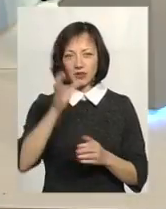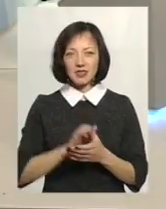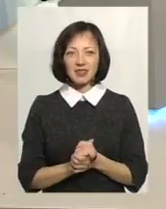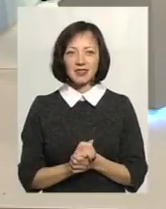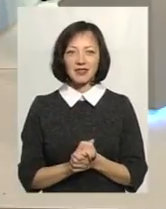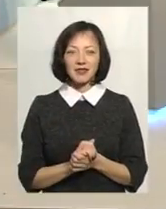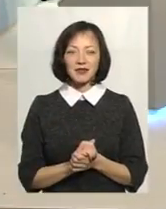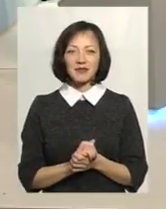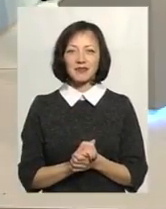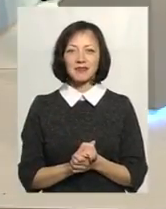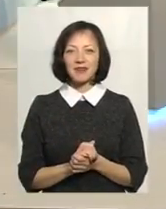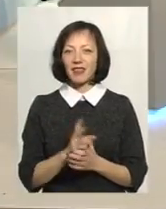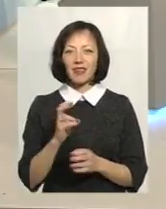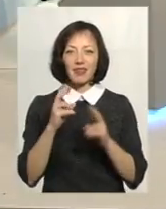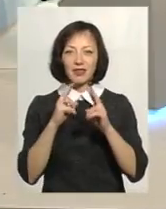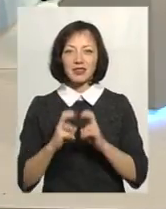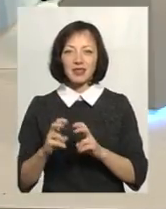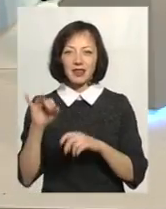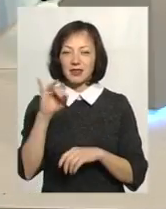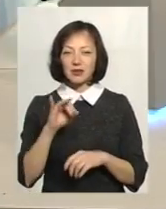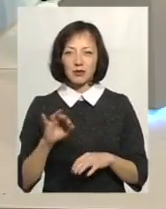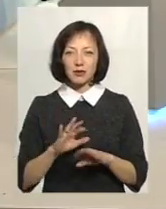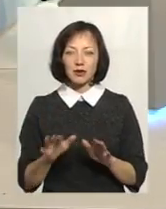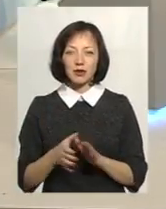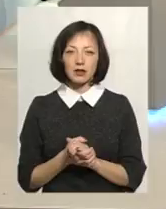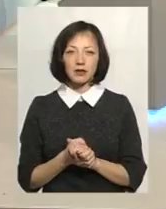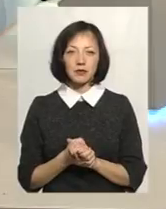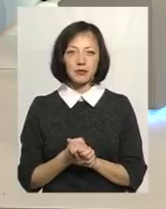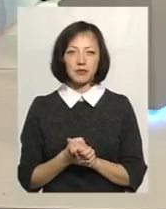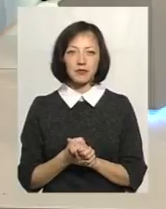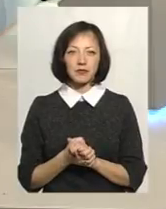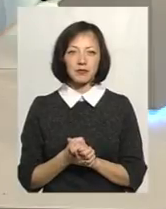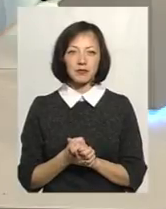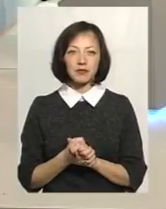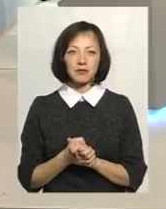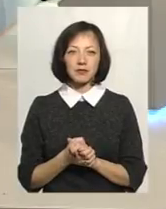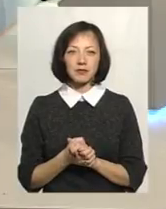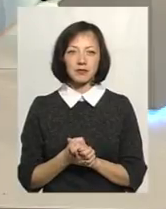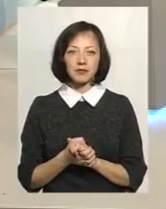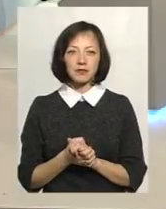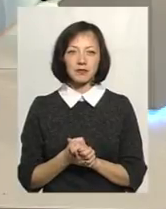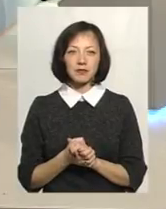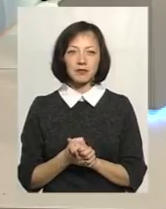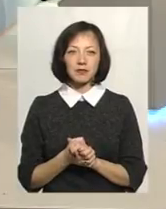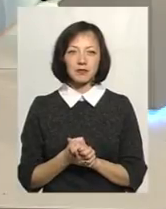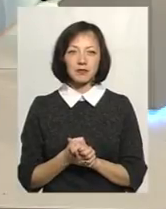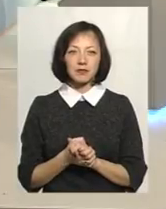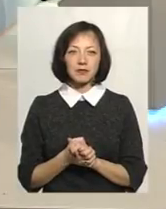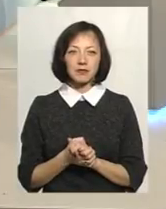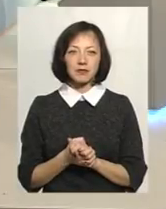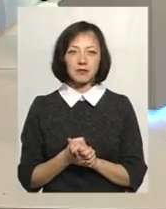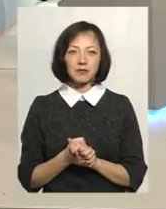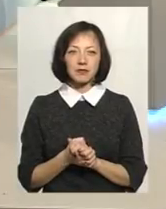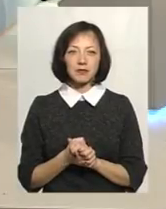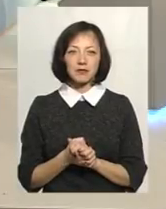Початкового освіта, тобто недослідники, так? Ось, прошу, все ж таки, які почуття вас викликала ця